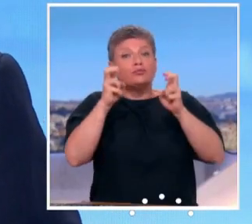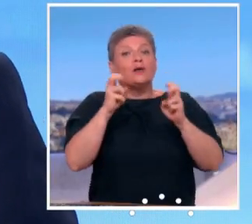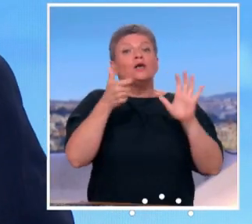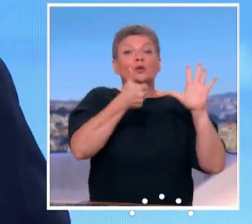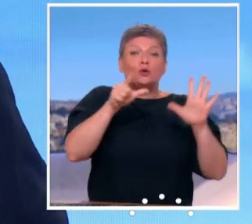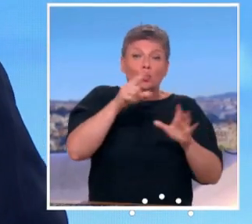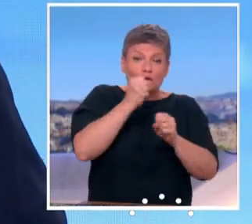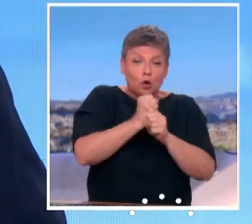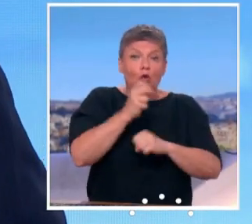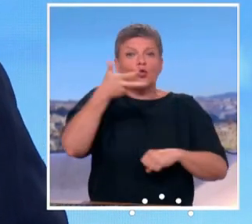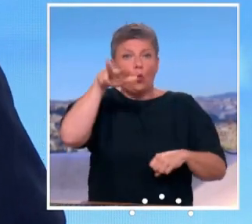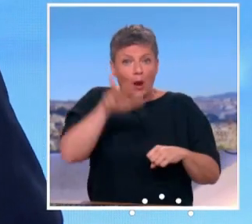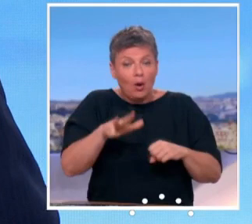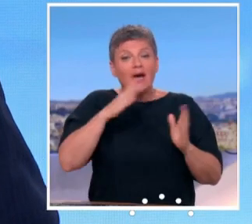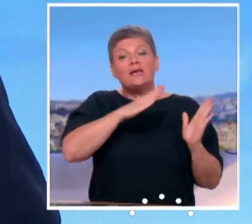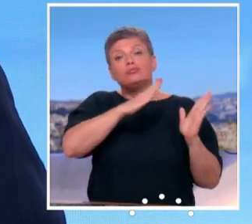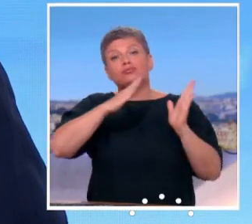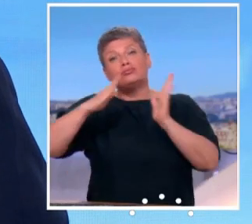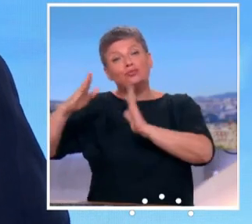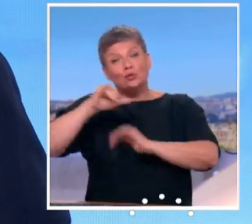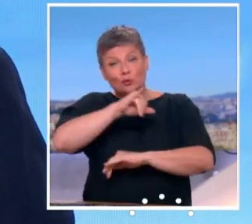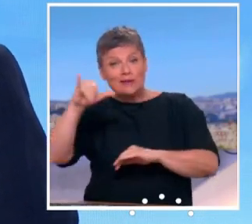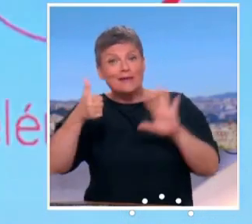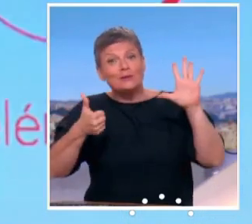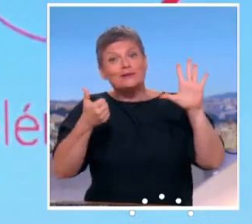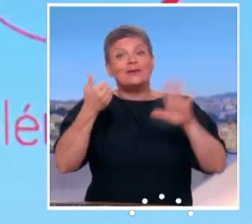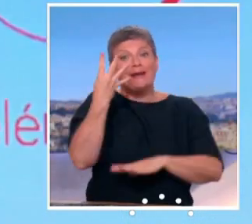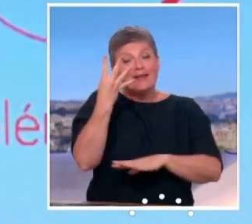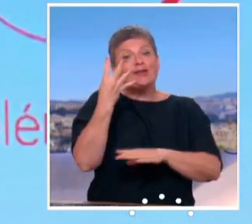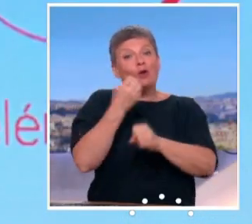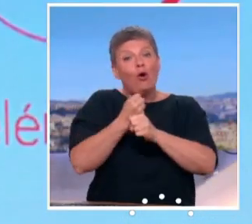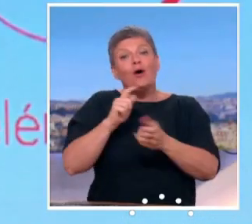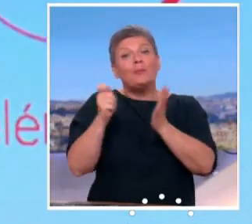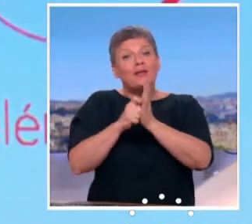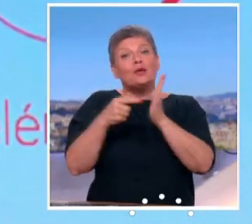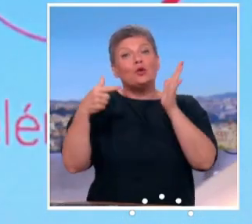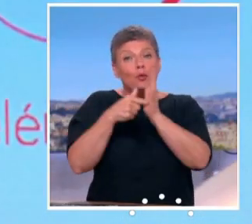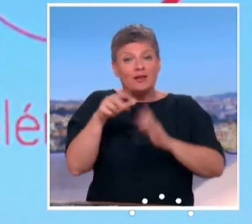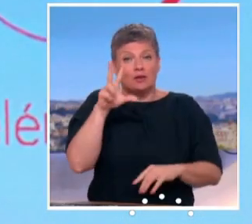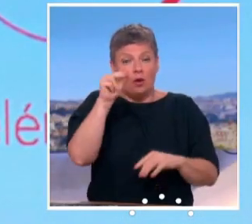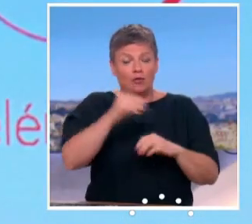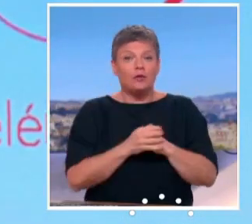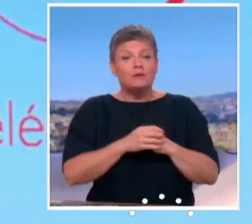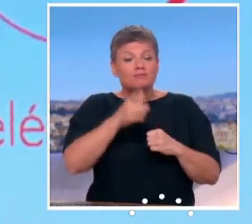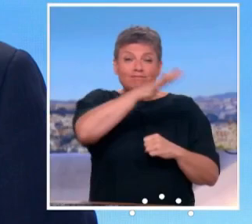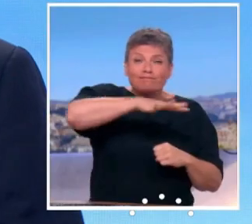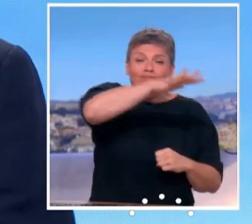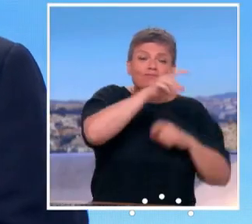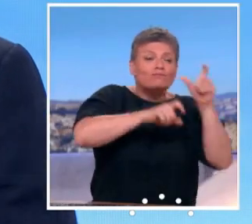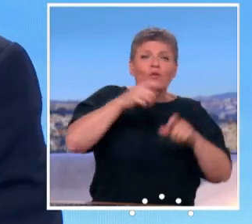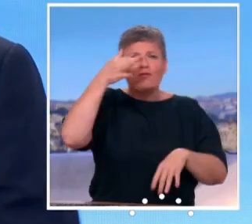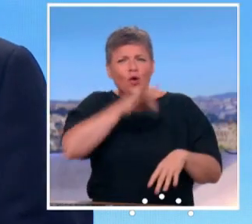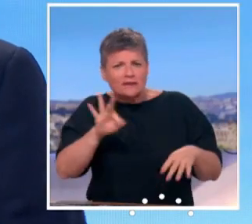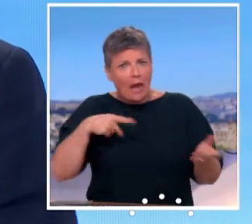jusqu'à atteindre 64 ans en 2030. Quand est-ce que vous pensez déjà que les Français ont compris ce mécanisme progressif et que